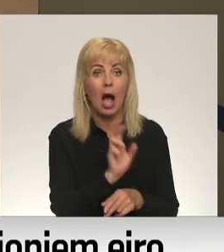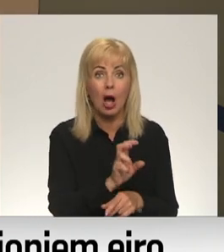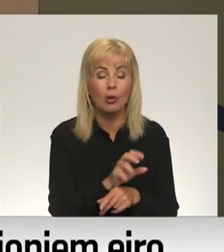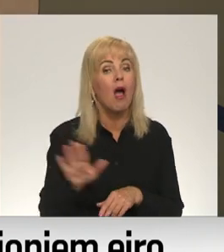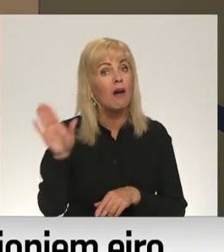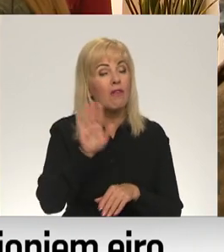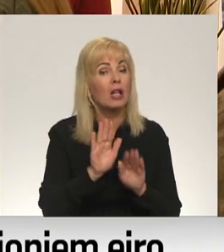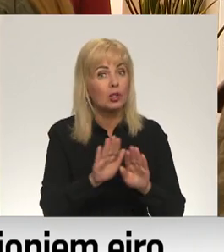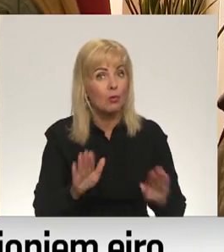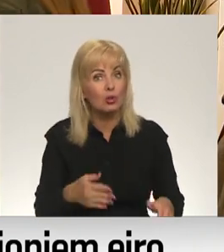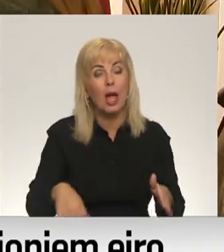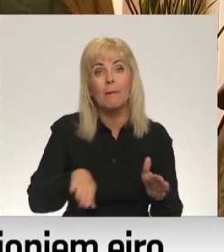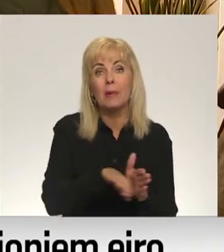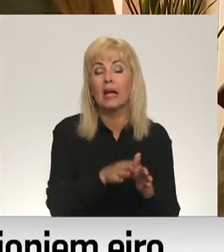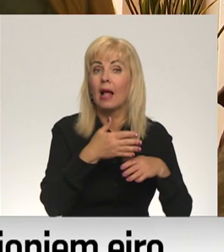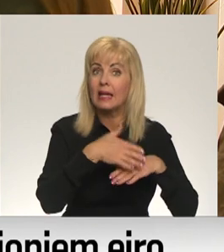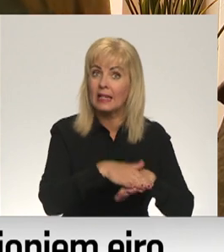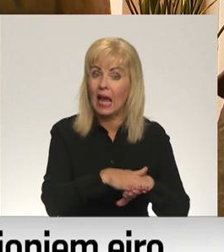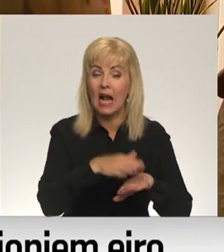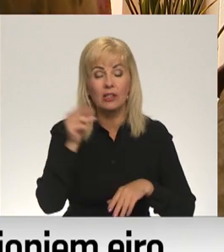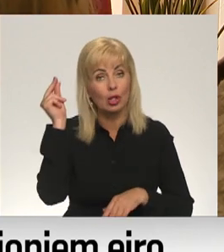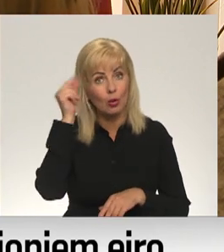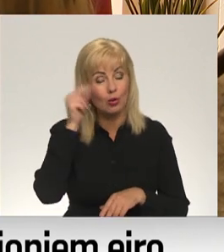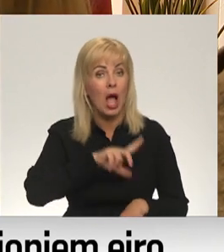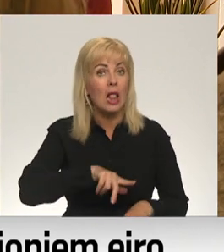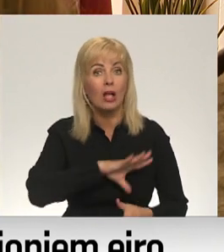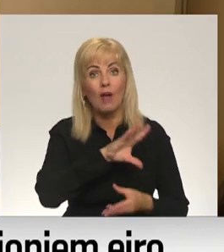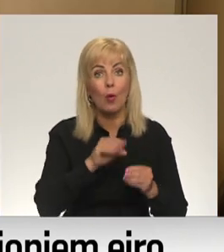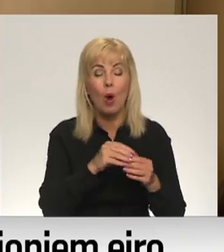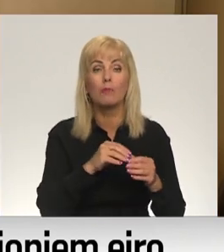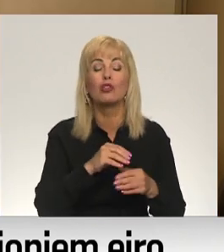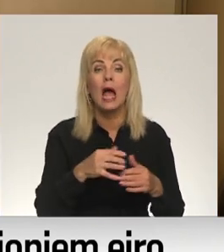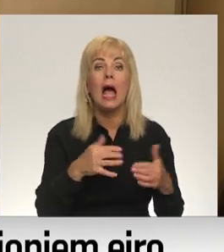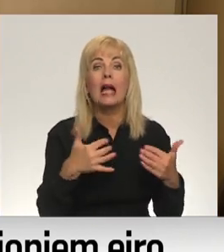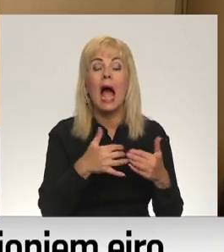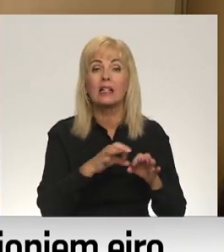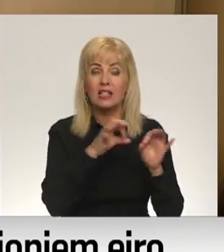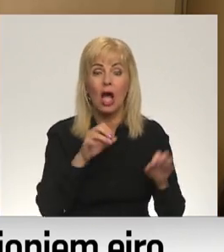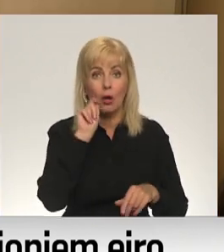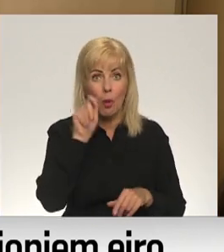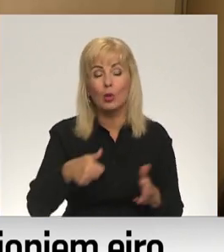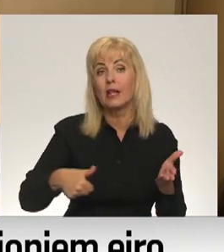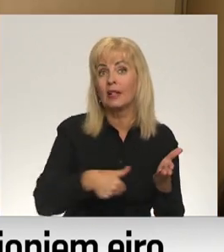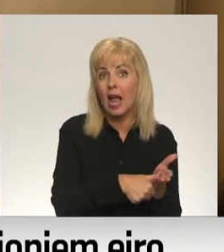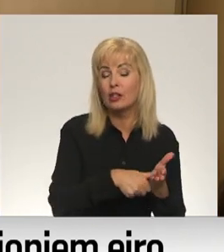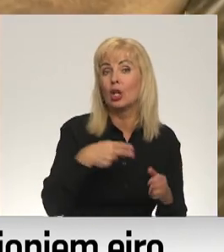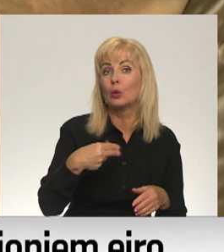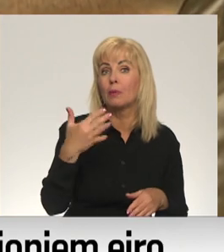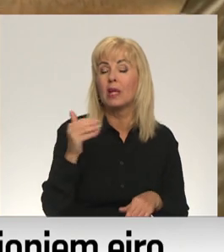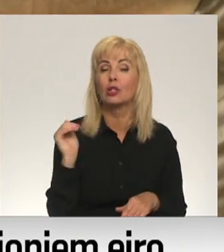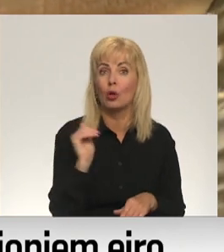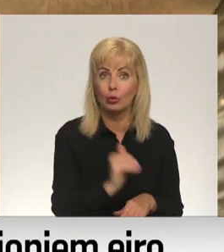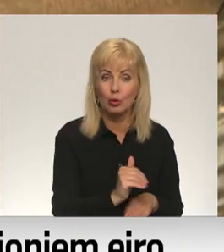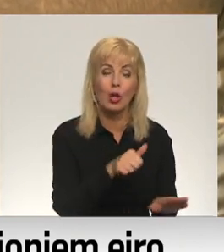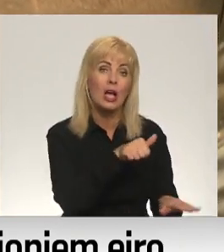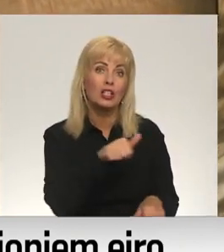muzejs un piedalīties integrācijas kursā. Latvijā kopškrievijas sāktā kā ar Ukrainā līdz šim reģistrēt ap 25 tūkstošiem